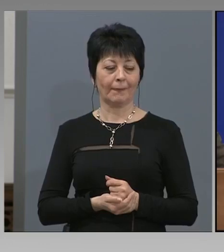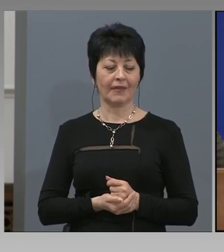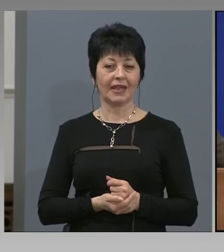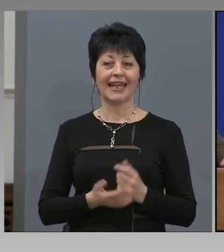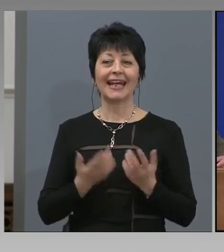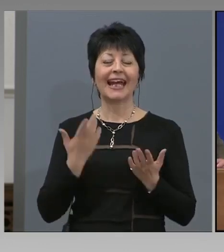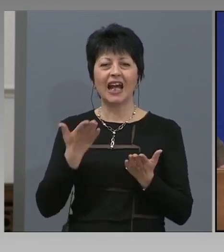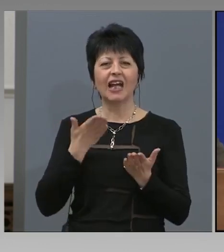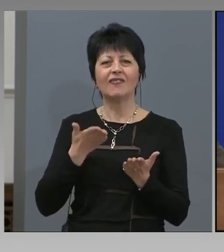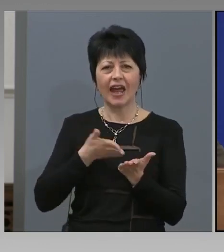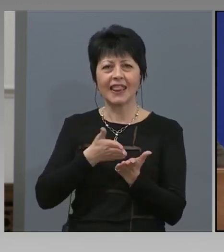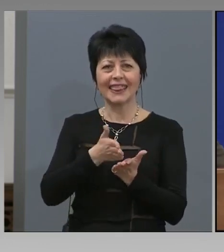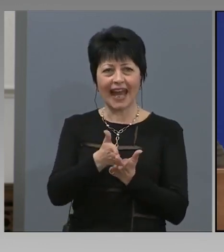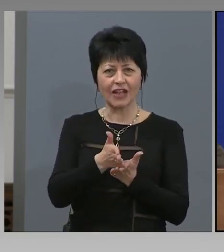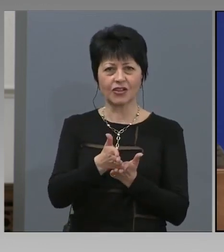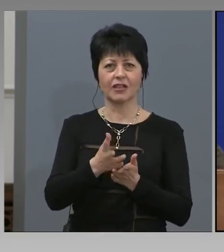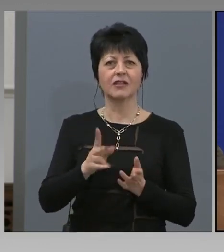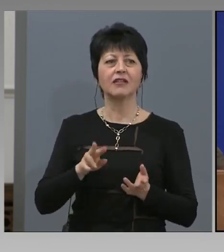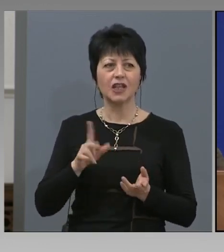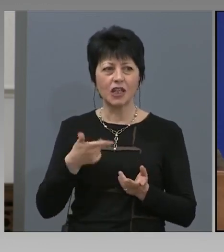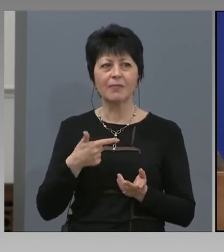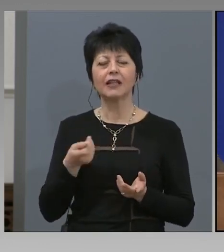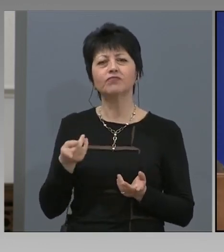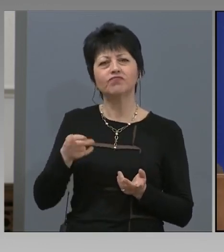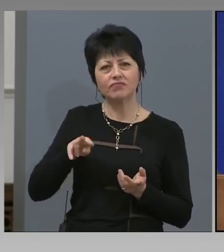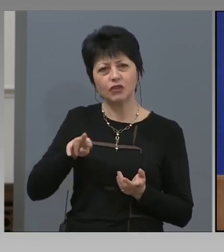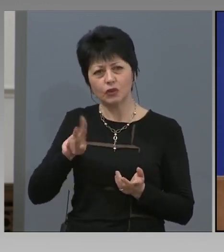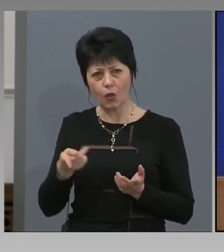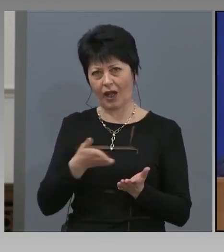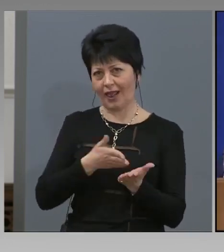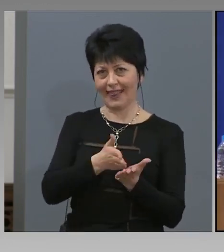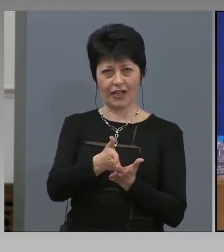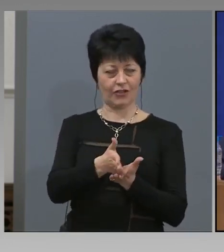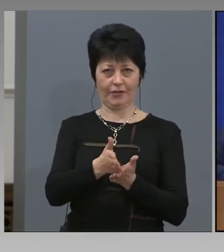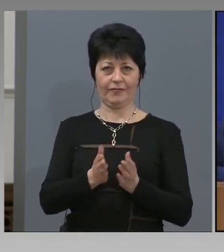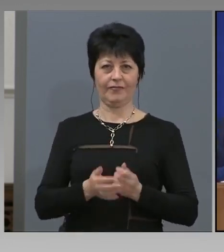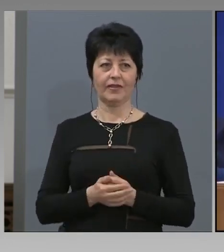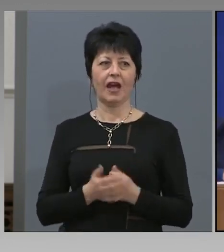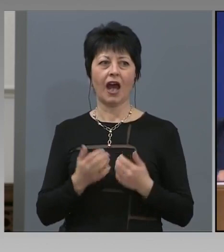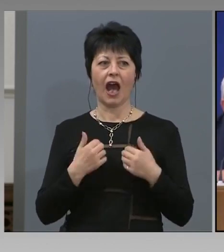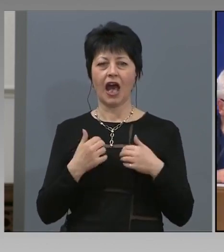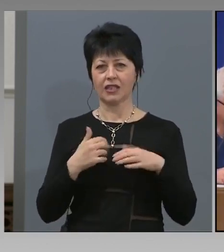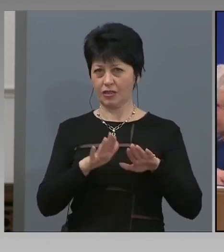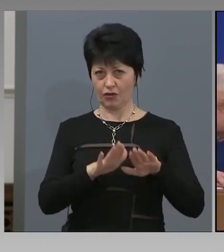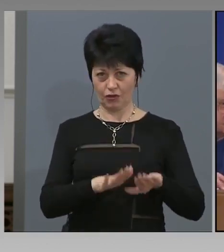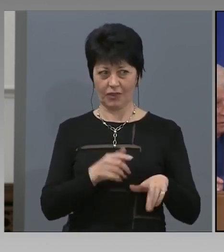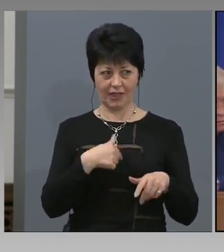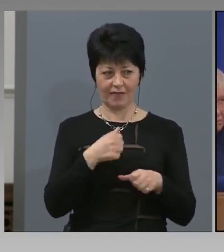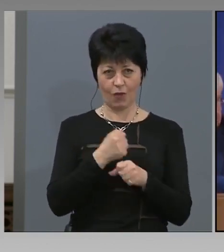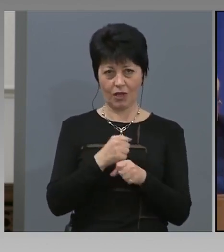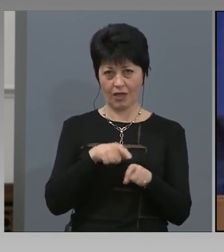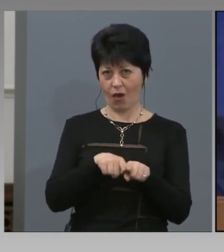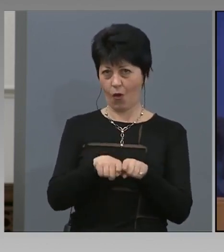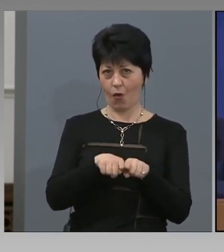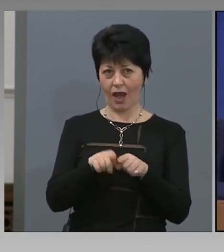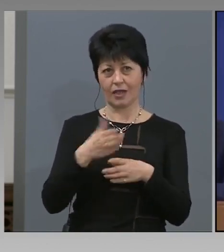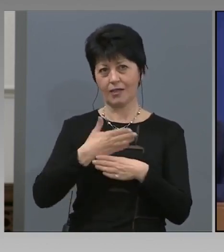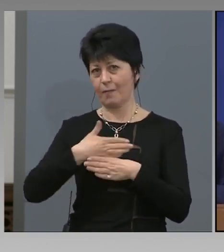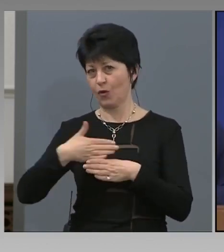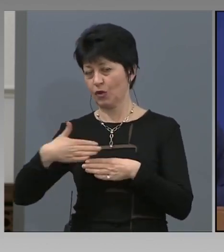Какъв е начин? Има ли друг достоверен начин? Оставам колегите да продължат с вас. Да,